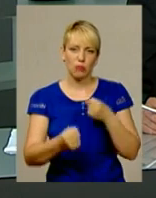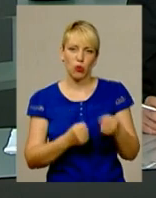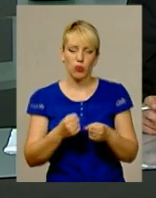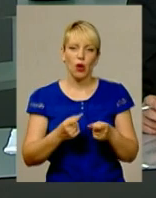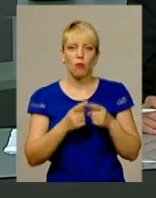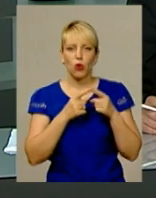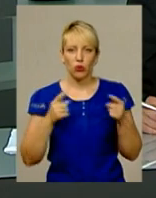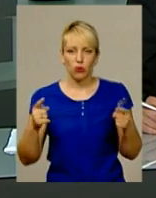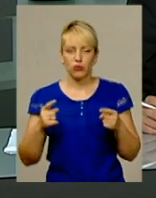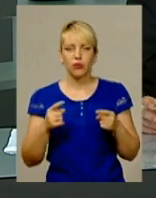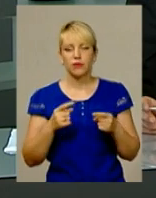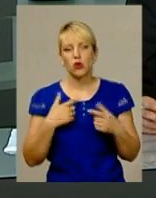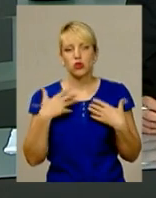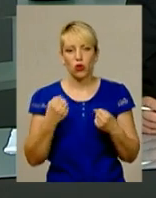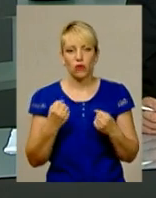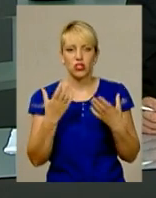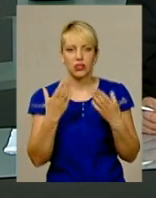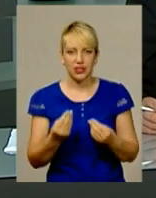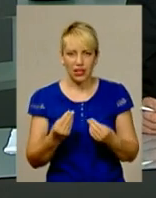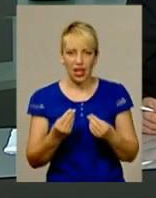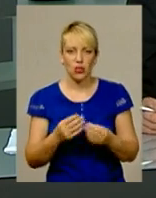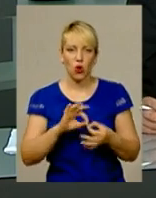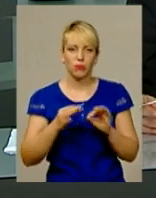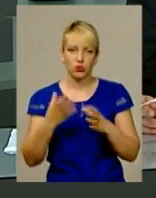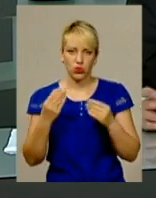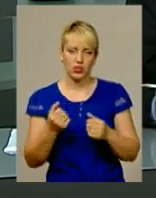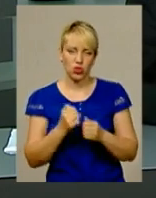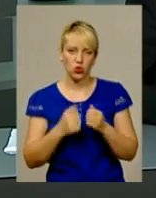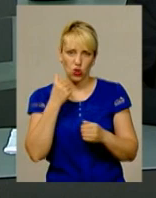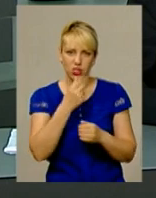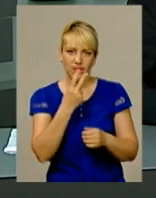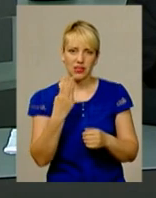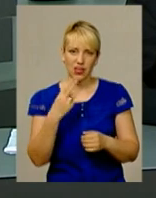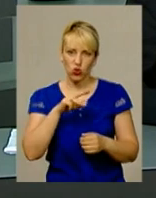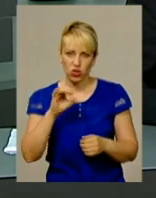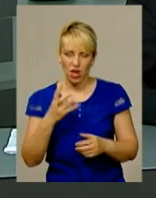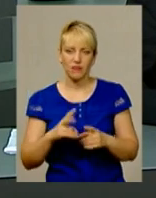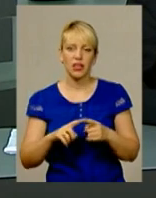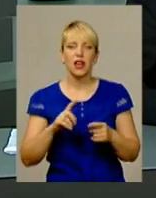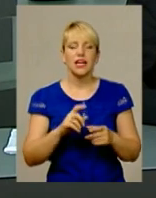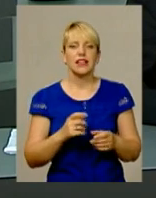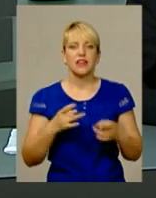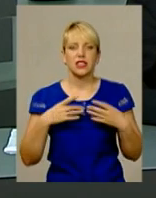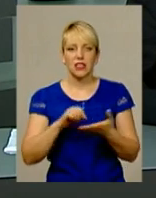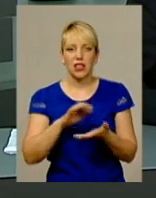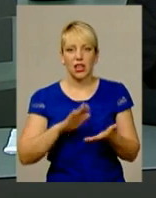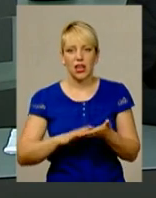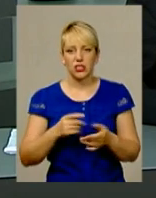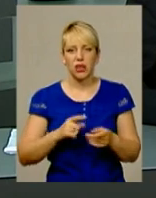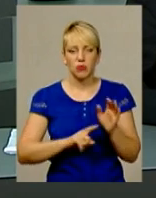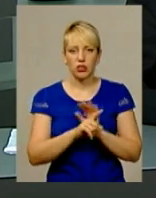Міжнародного олімпійського дня. Його у світі щорічно відзначають 23 червня. Стартували спринтери з вулиці